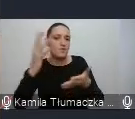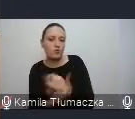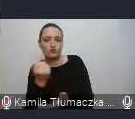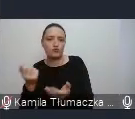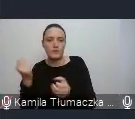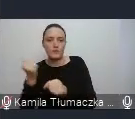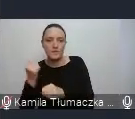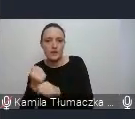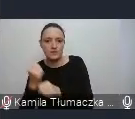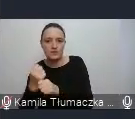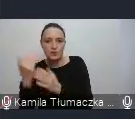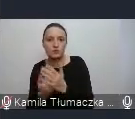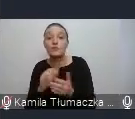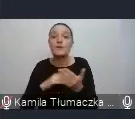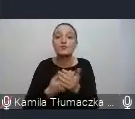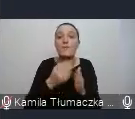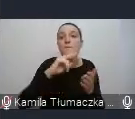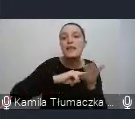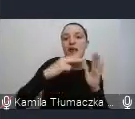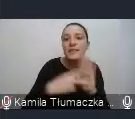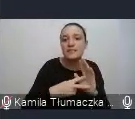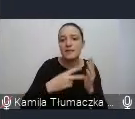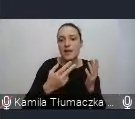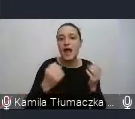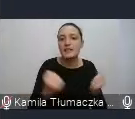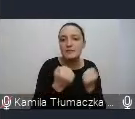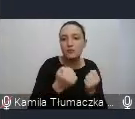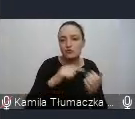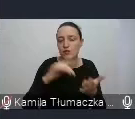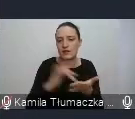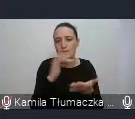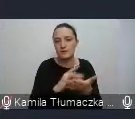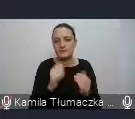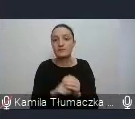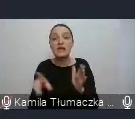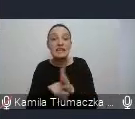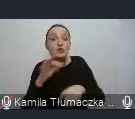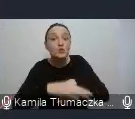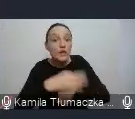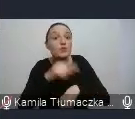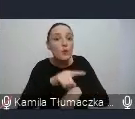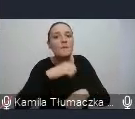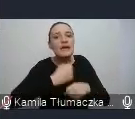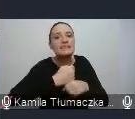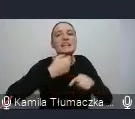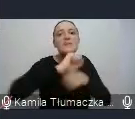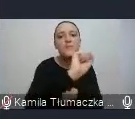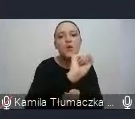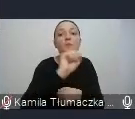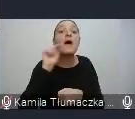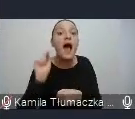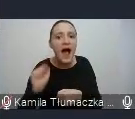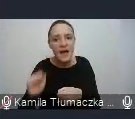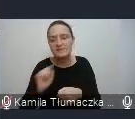aktywności na tabletach. Dla studentów są to prace dyplomowe, ale jednocześnie wiemy, że mają wielką satysfakcję, że ich raca